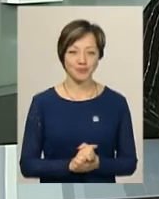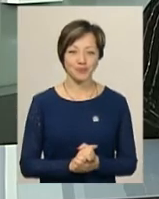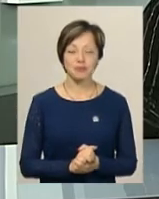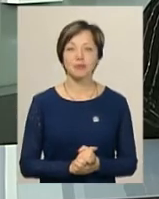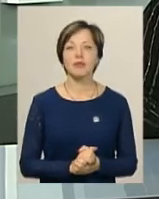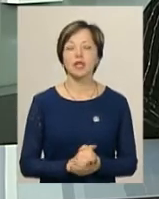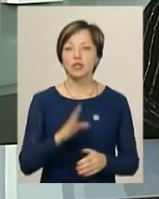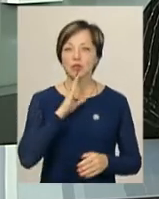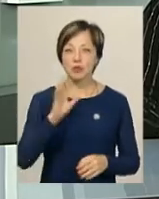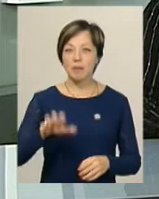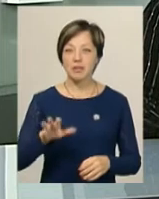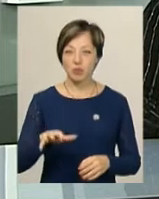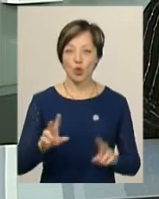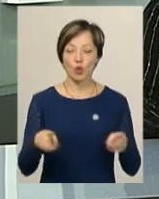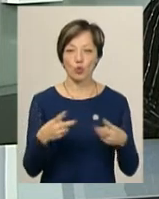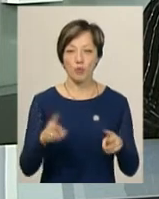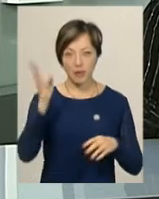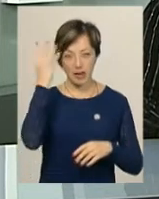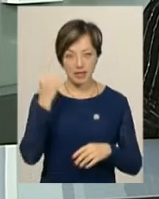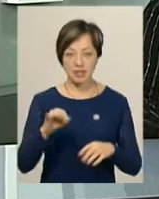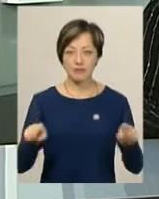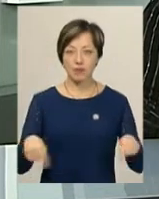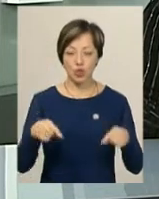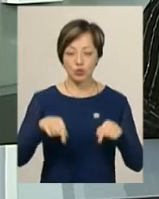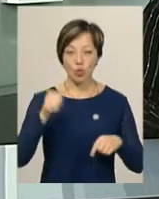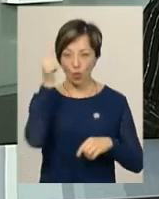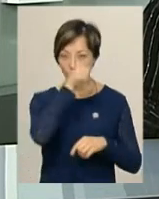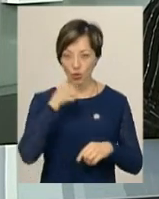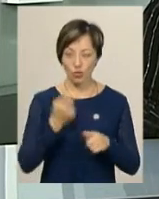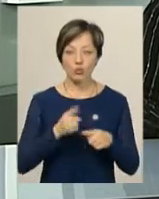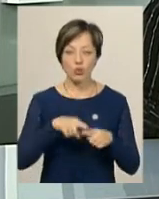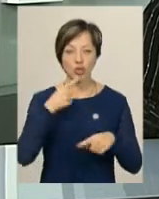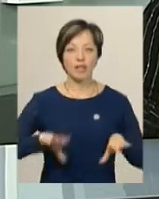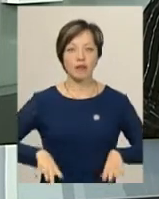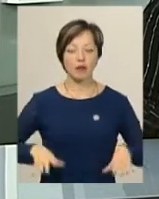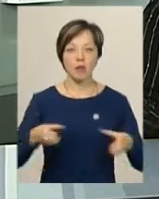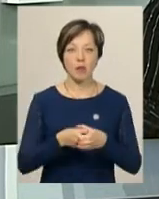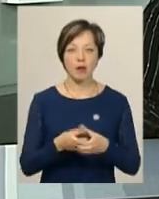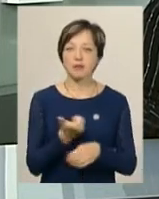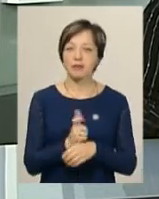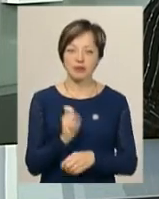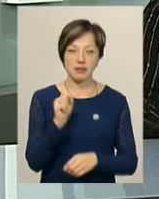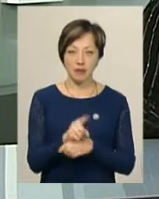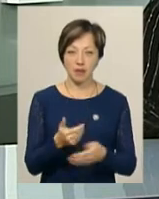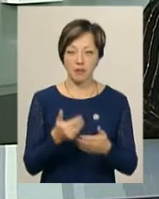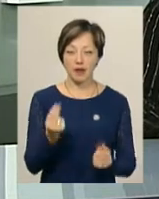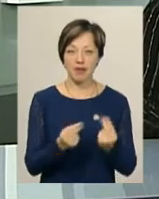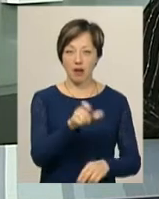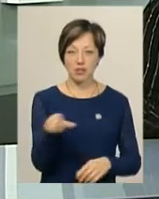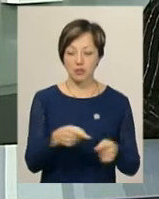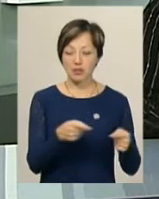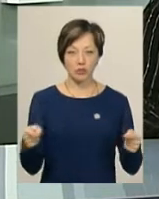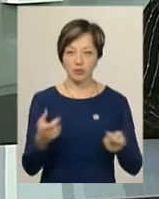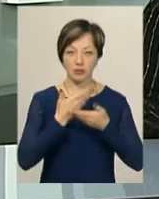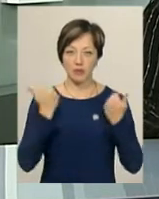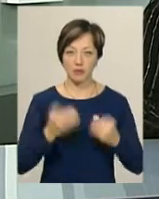Нагадаємо, жіночий баскетбольний клуб «Хмельницький» створили цього року тому, каже тренер команди, надзавдань перед гравцями на цей сезон